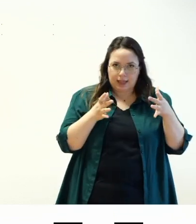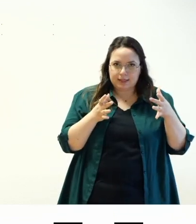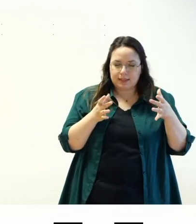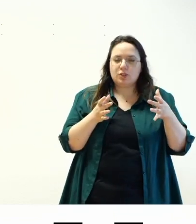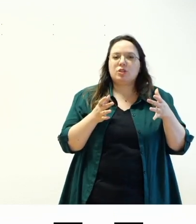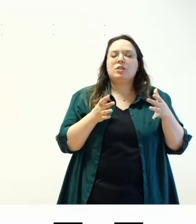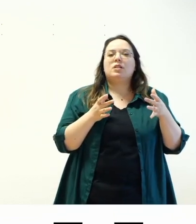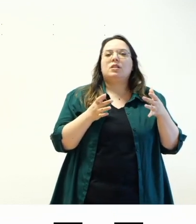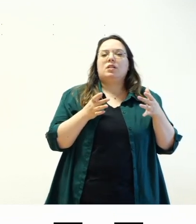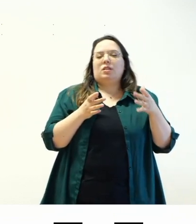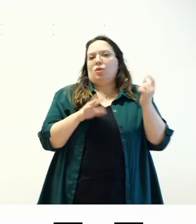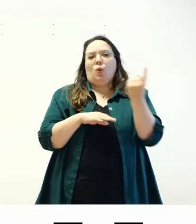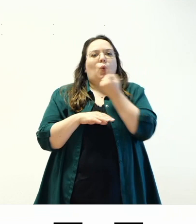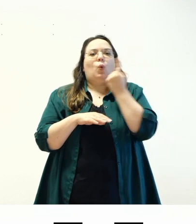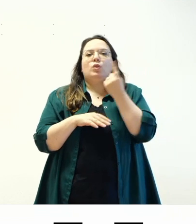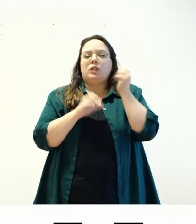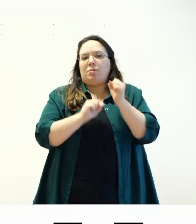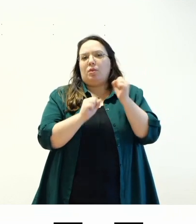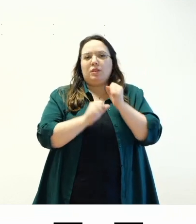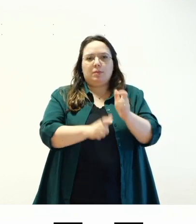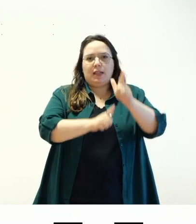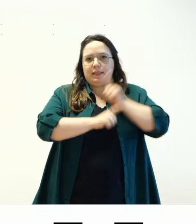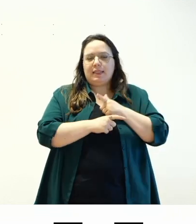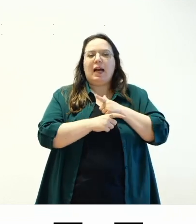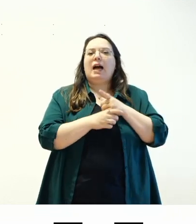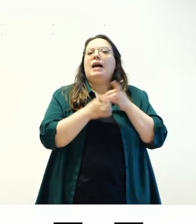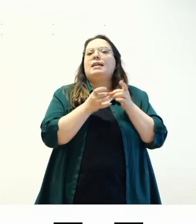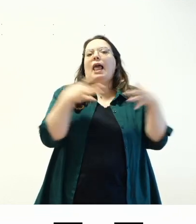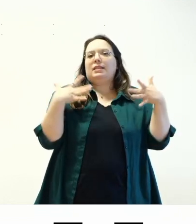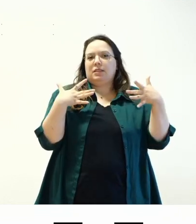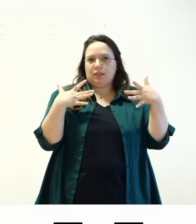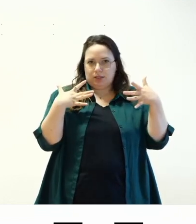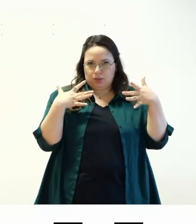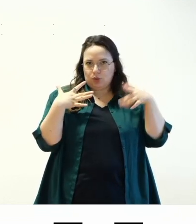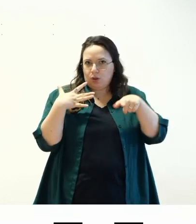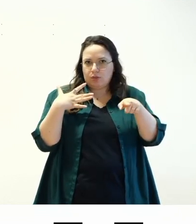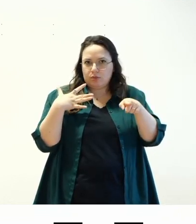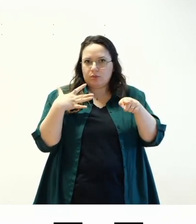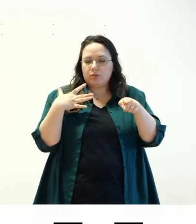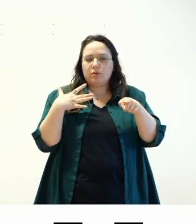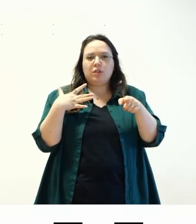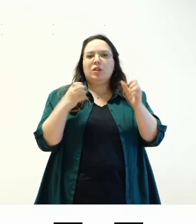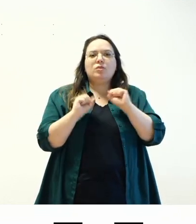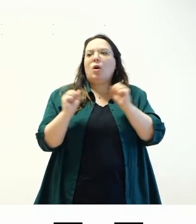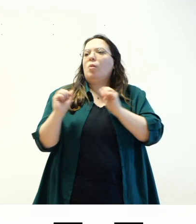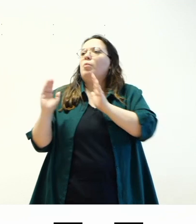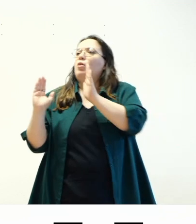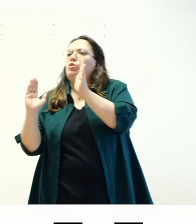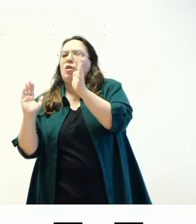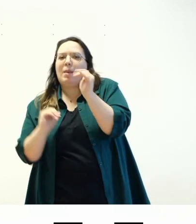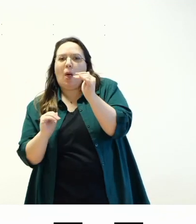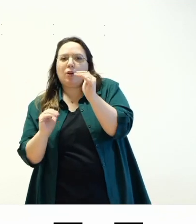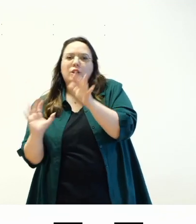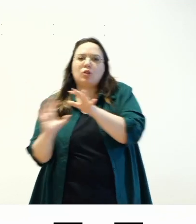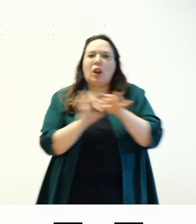e sono gli unici che permettono di utilizzare l'editor classico cioè io non posso avere un tema a blocchi che utilizza l'editor classico